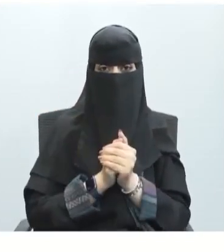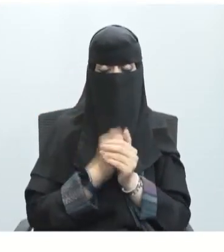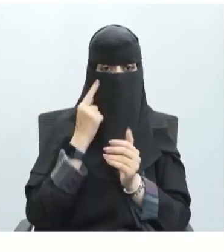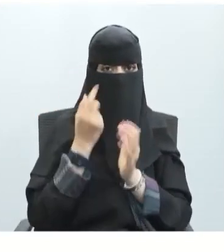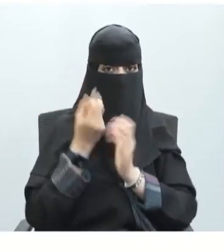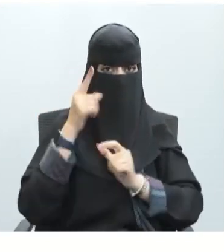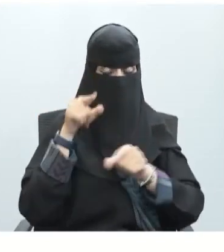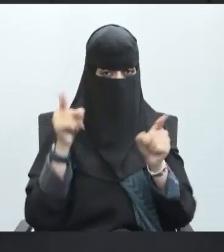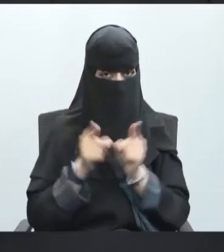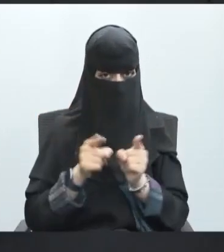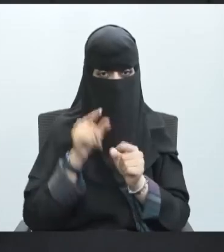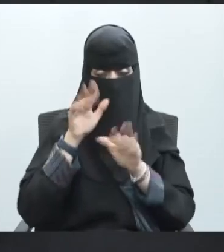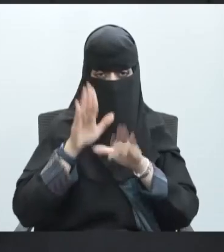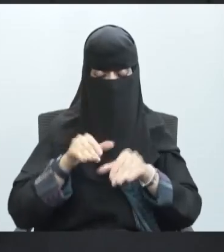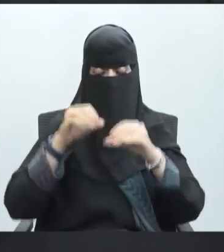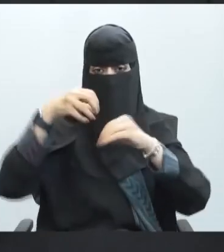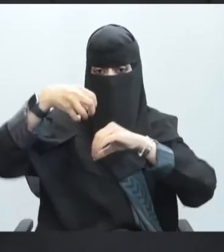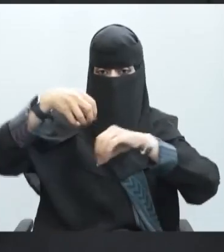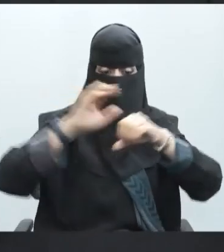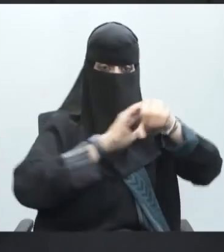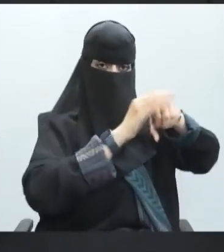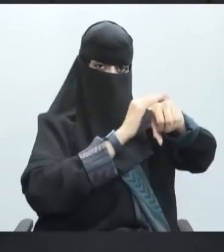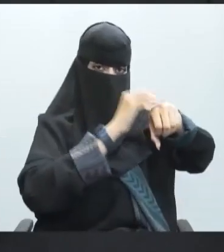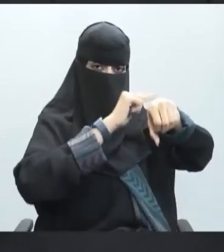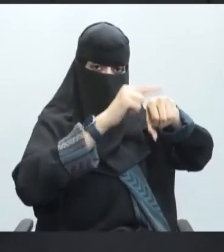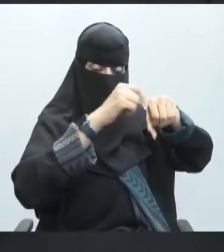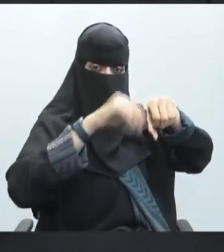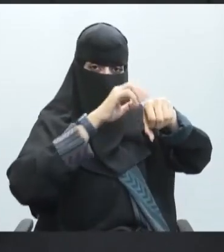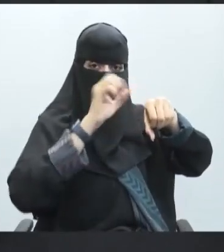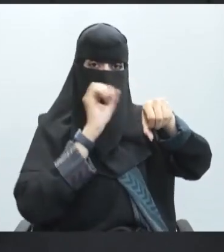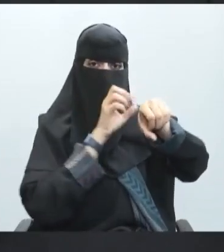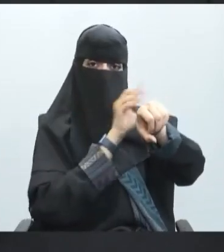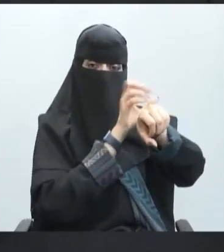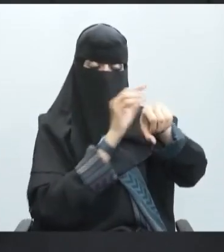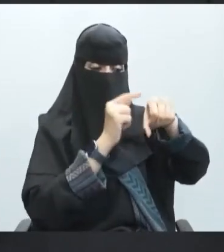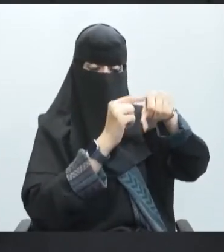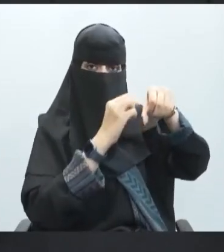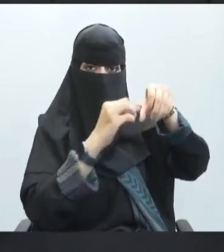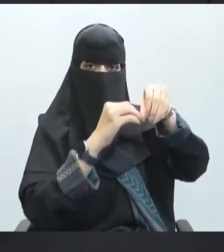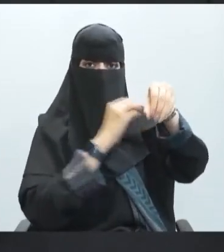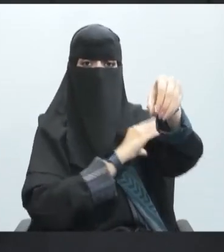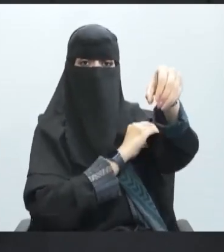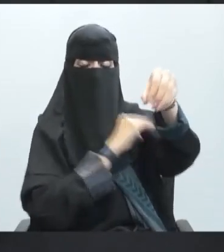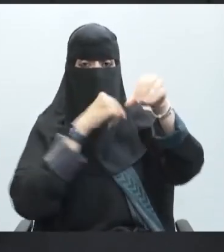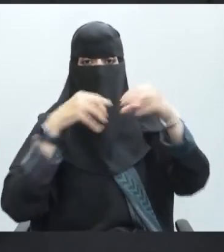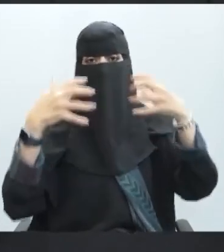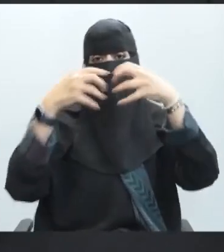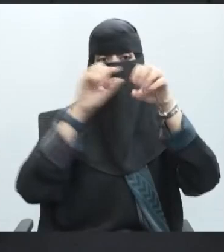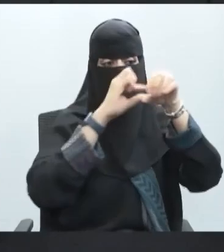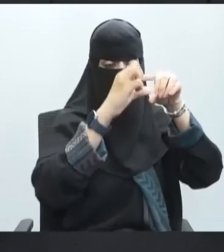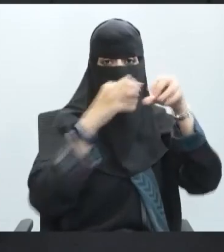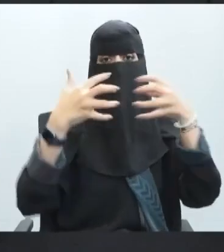الفكرة لدينا جزء عصبي ولدينا جزء عضلي هذه المنطقة نسميها منطقة التشابك في الخلية العصبية هنا في منطقة التشابك